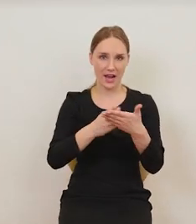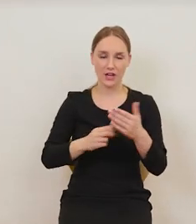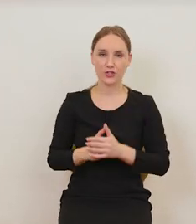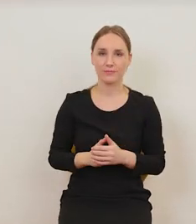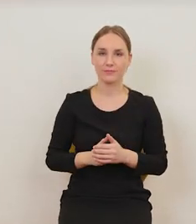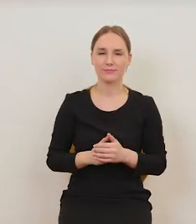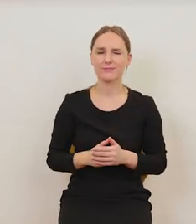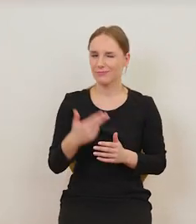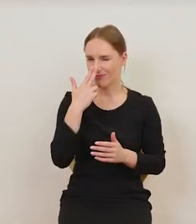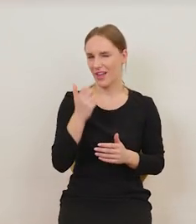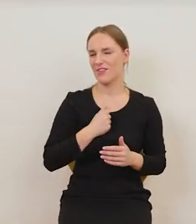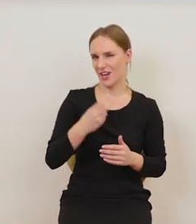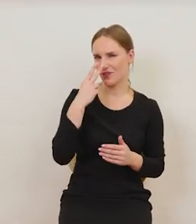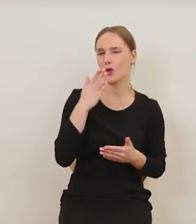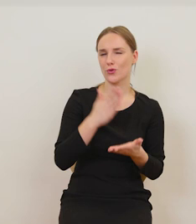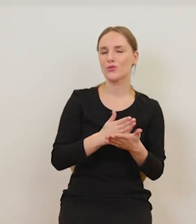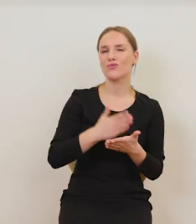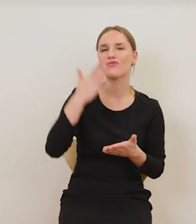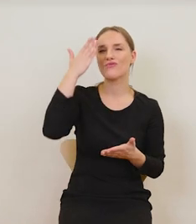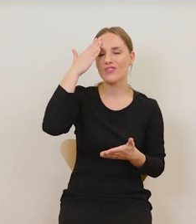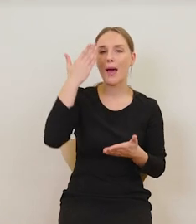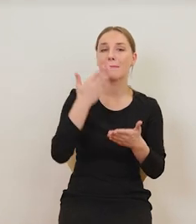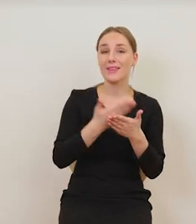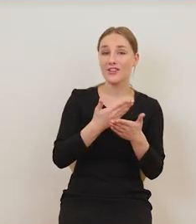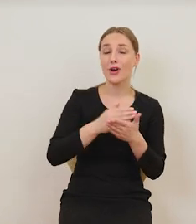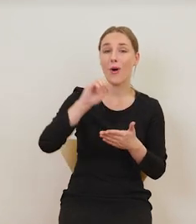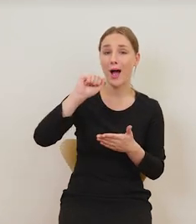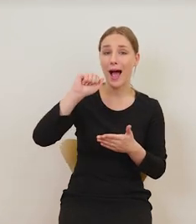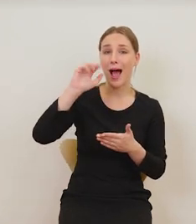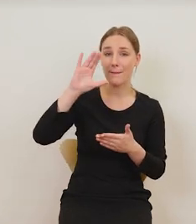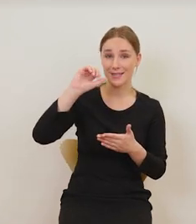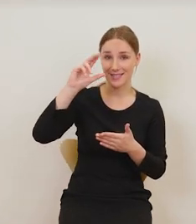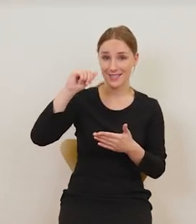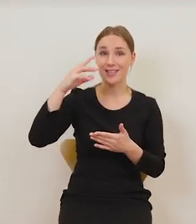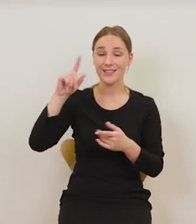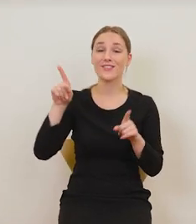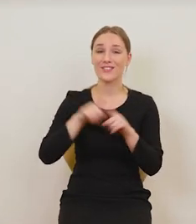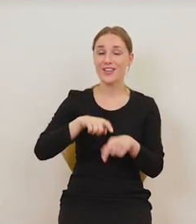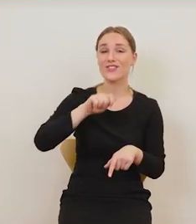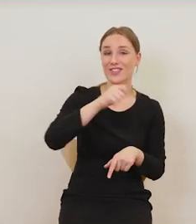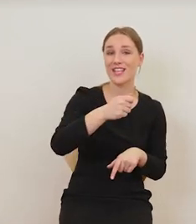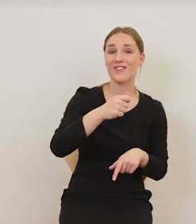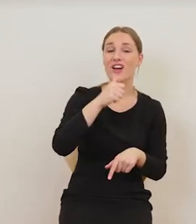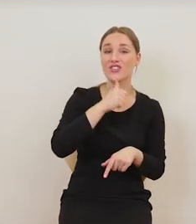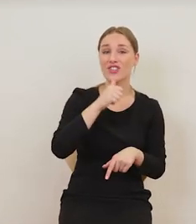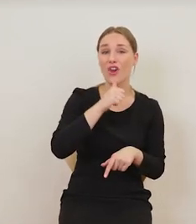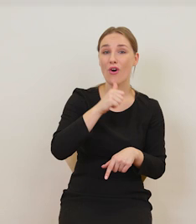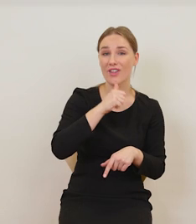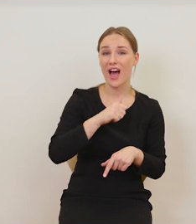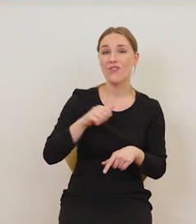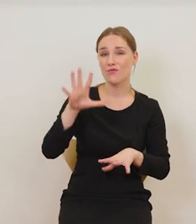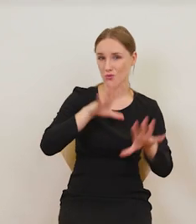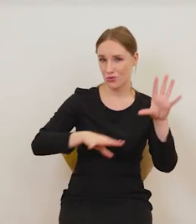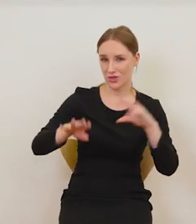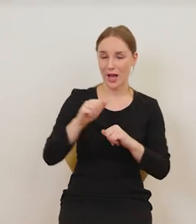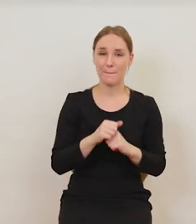dlaczego ten tytułowy absynt nazywa się zieloną wróżką również. Siedzi